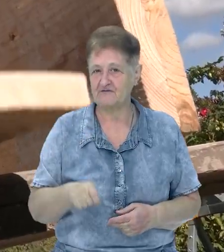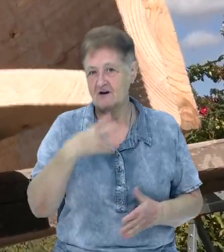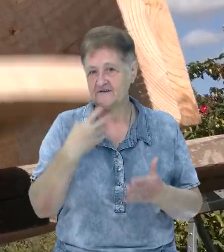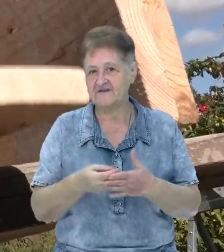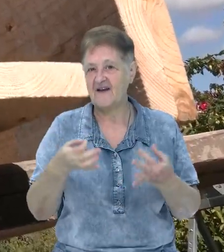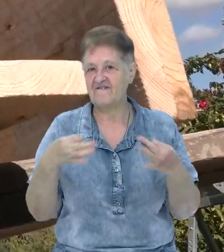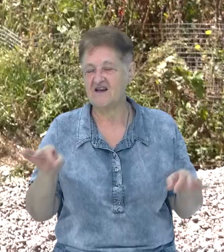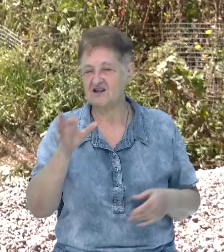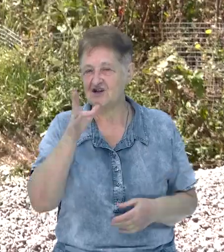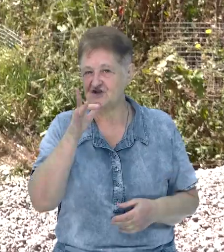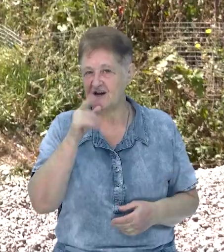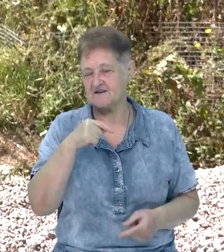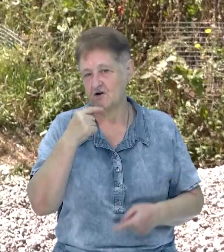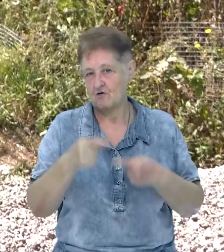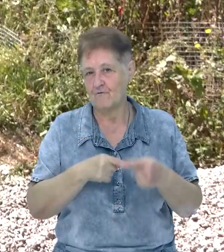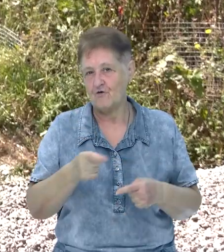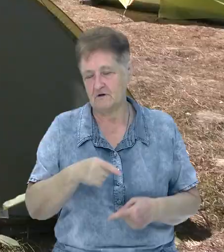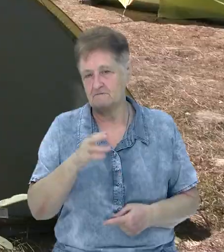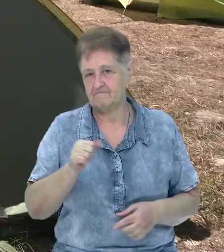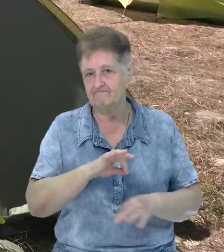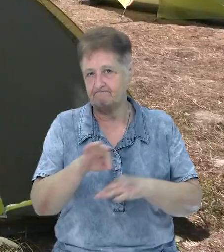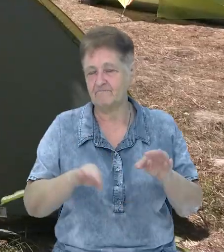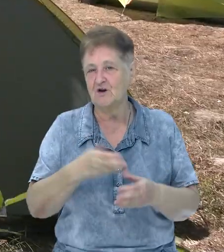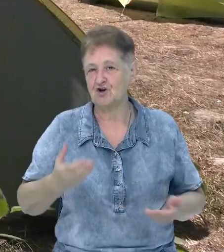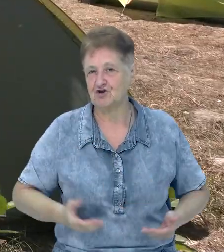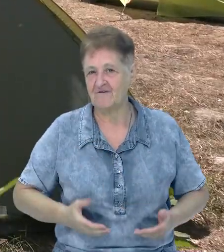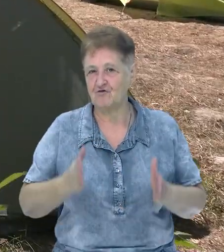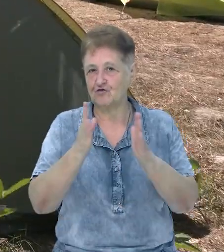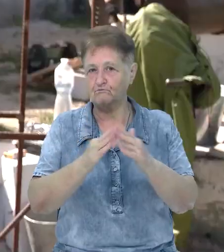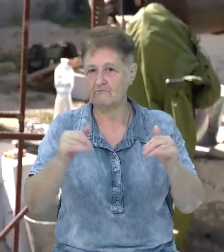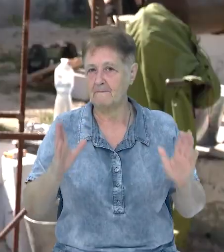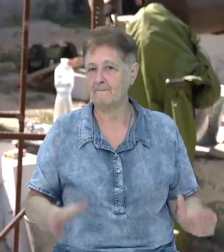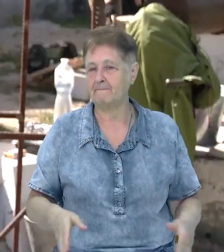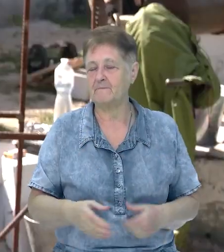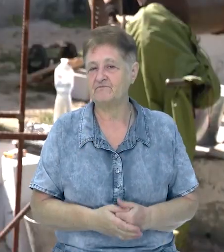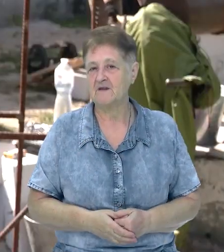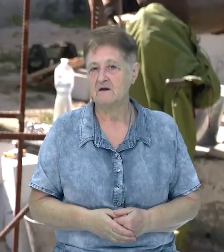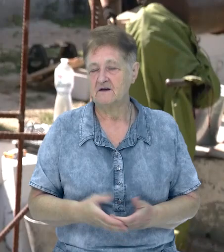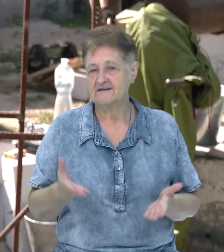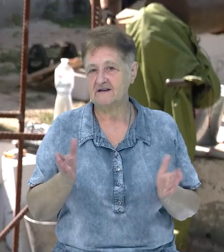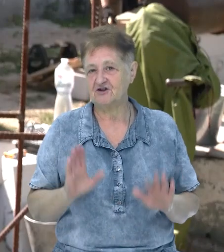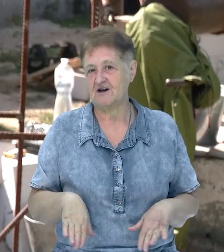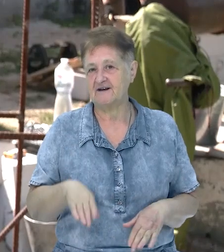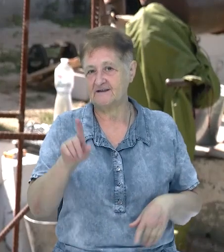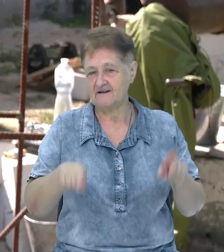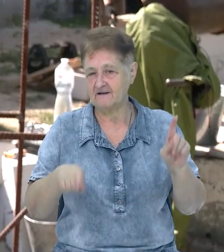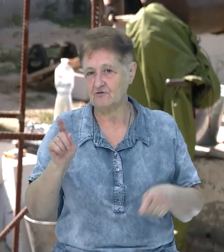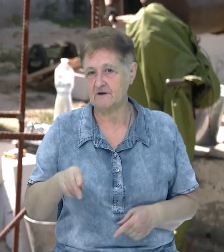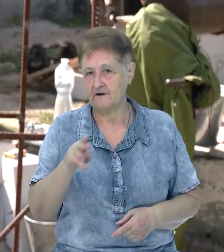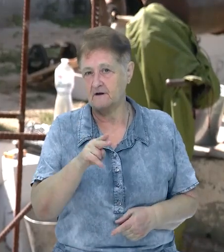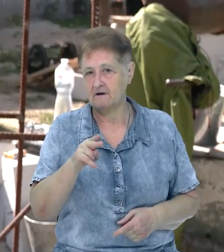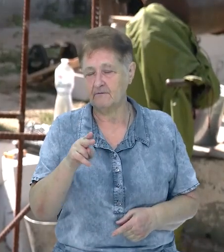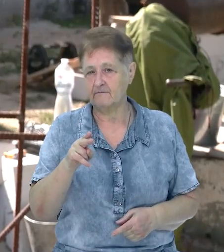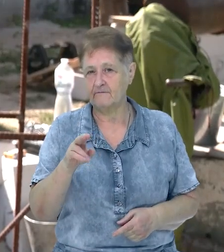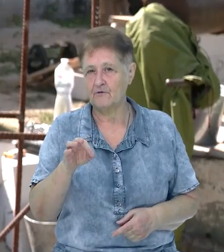в свій вільний час, говорить координаторка проєкту. Живуть у наметовому таборі. Хтось на вихідних залишається на постійній основі, бо